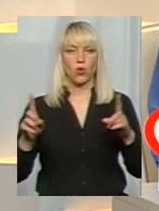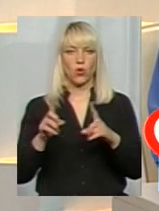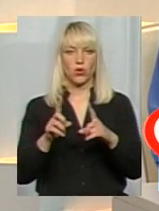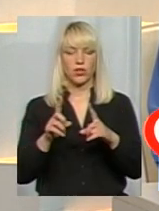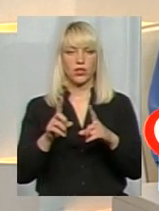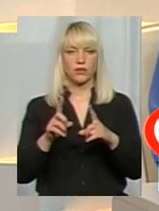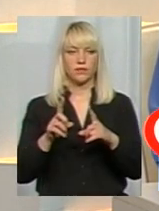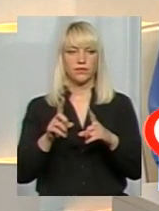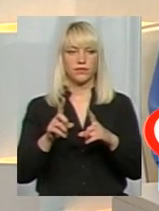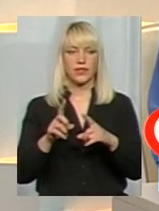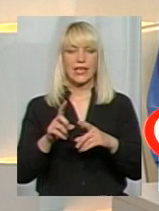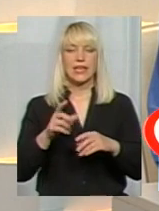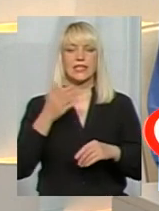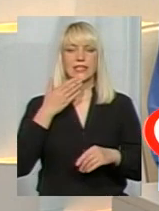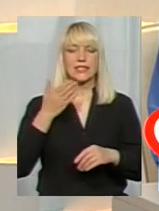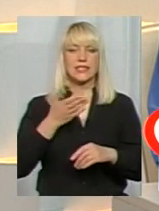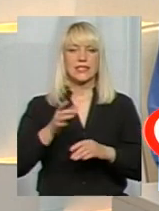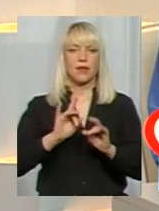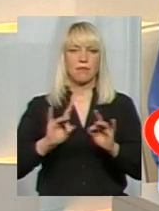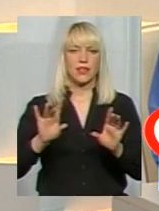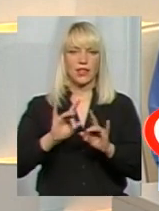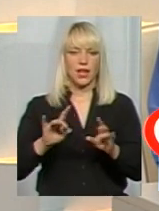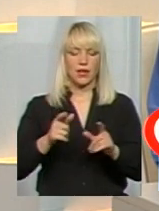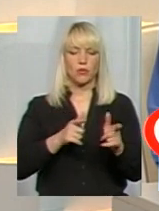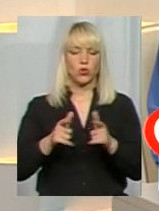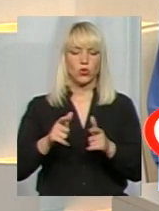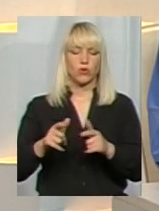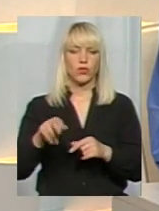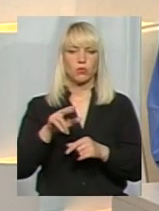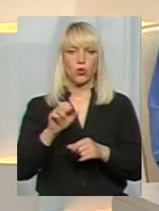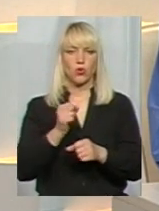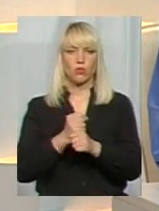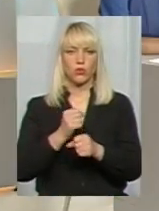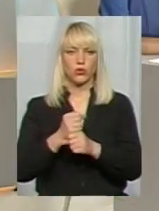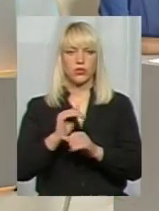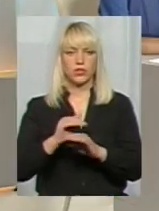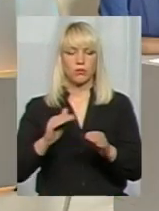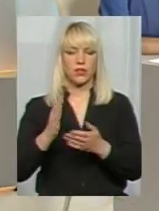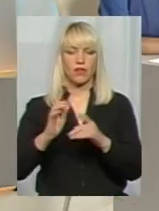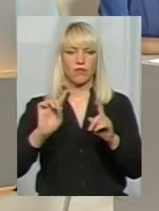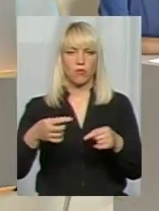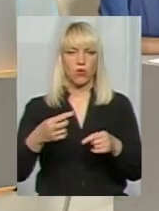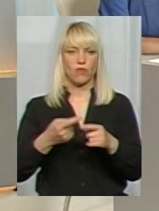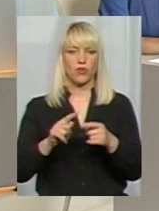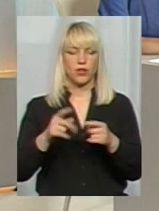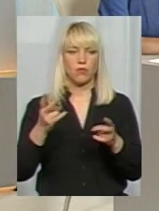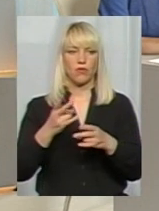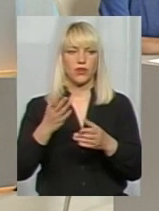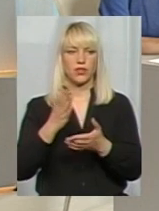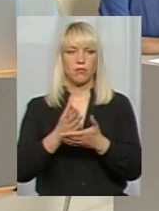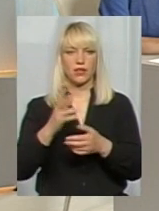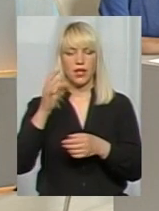через семінари підготовки до роботи із дітьми. Є вимога, вони в основному мають мати